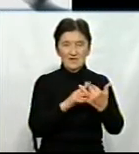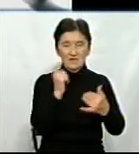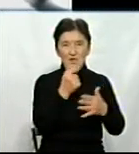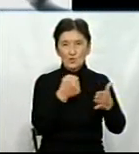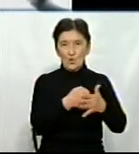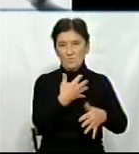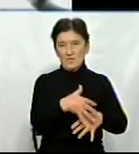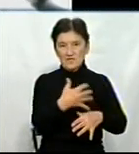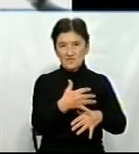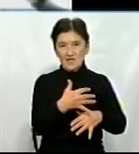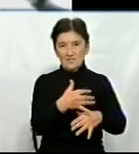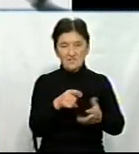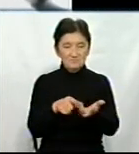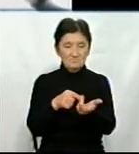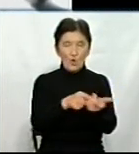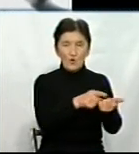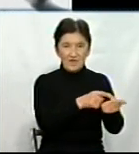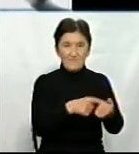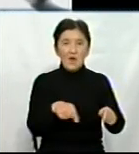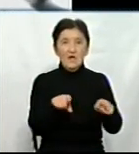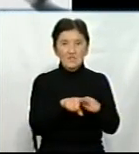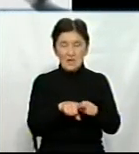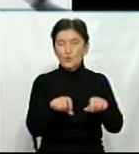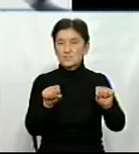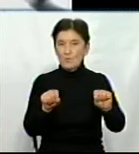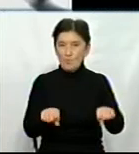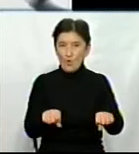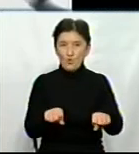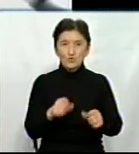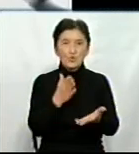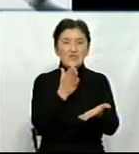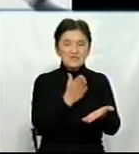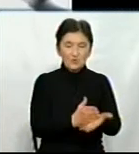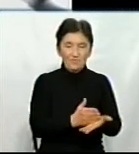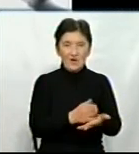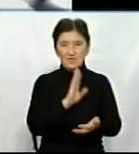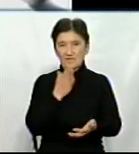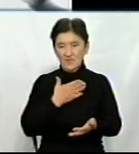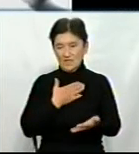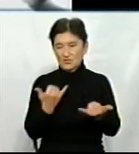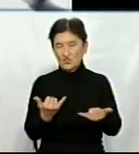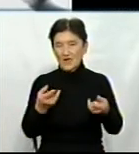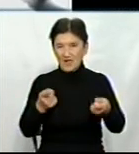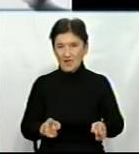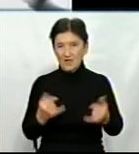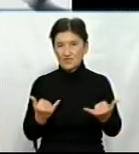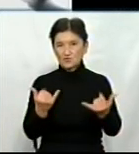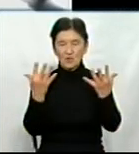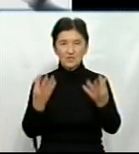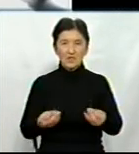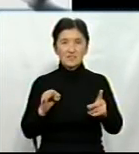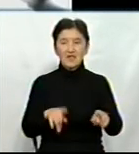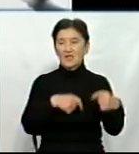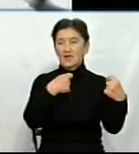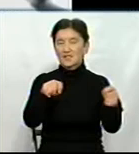голів, які так само можуть існувати в нашій реалії на сьогоднішній день і реалізовувати